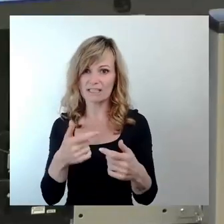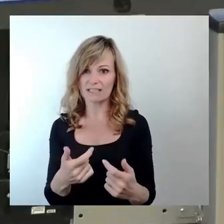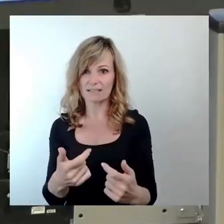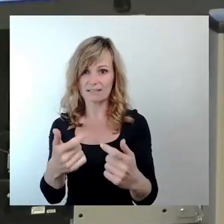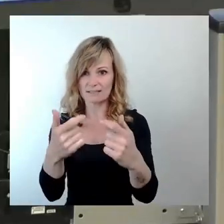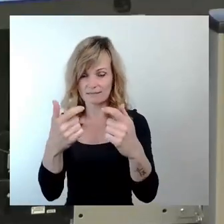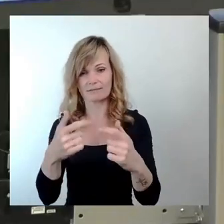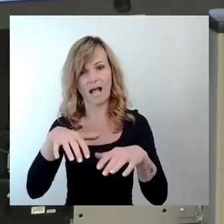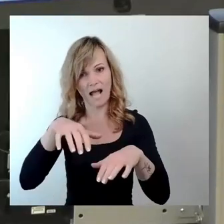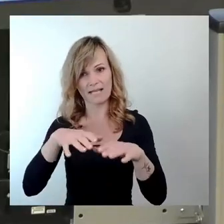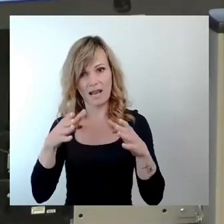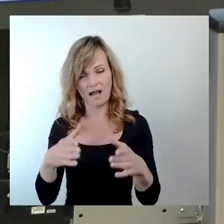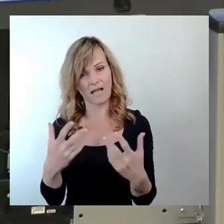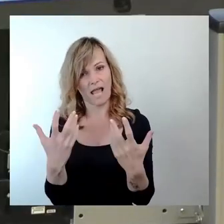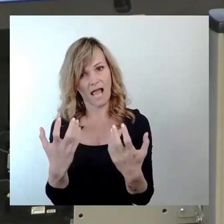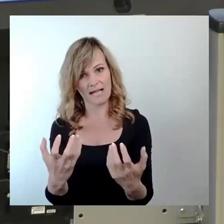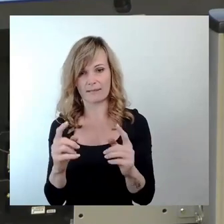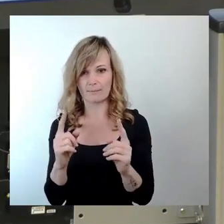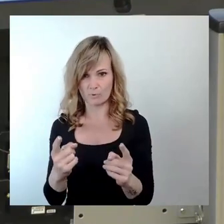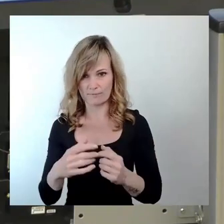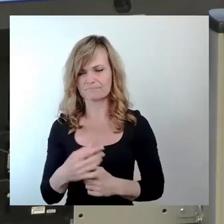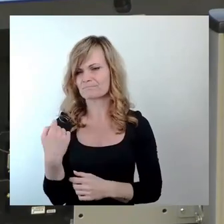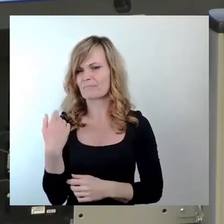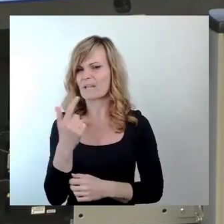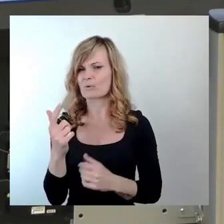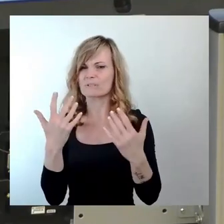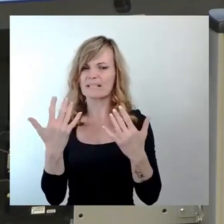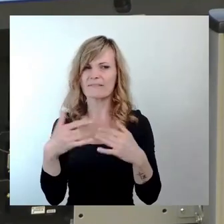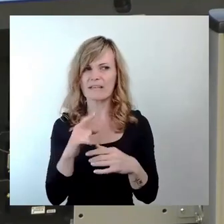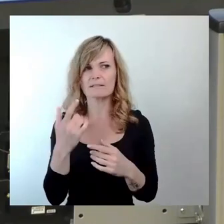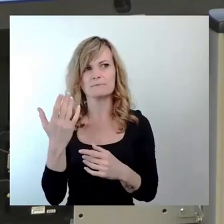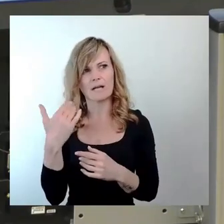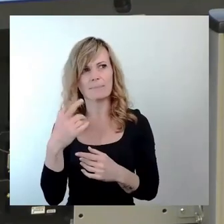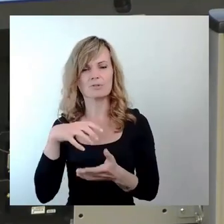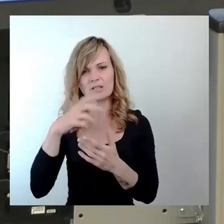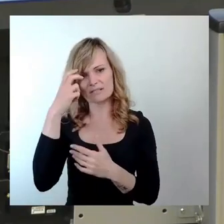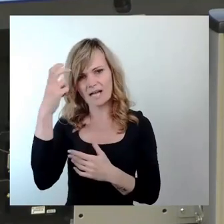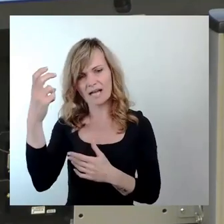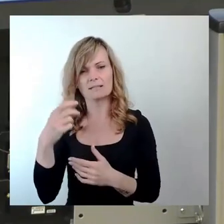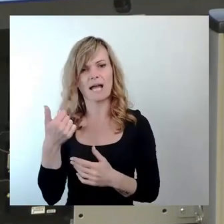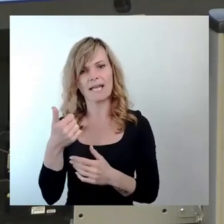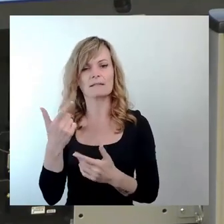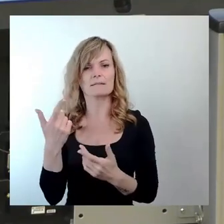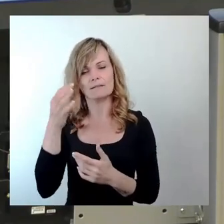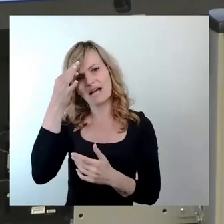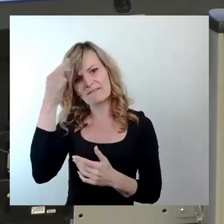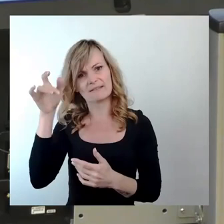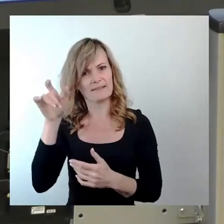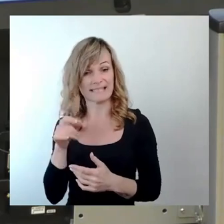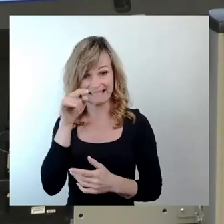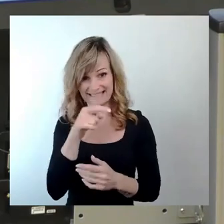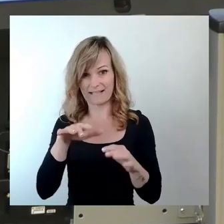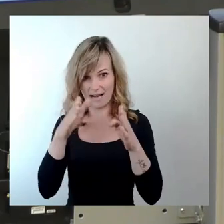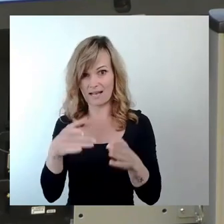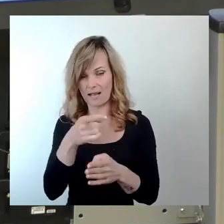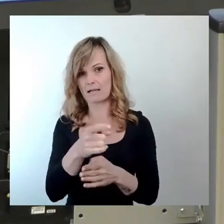Initiative, Steffen Kaden war da, einer der Initiatoren, hier auf den Weg gebracht. Und als ich am